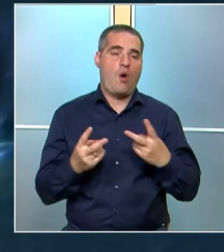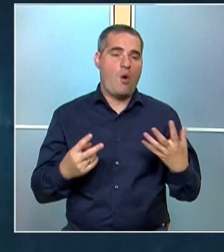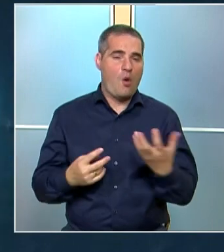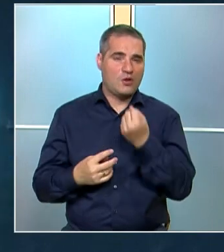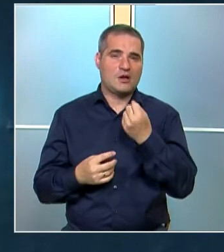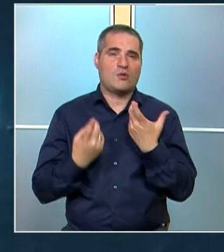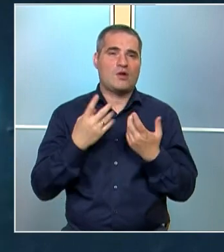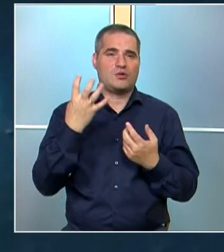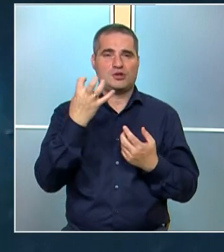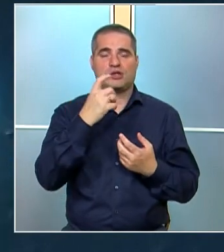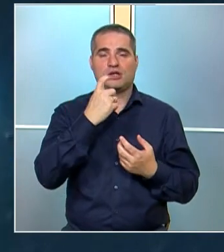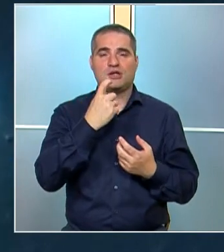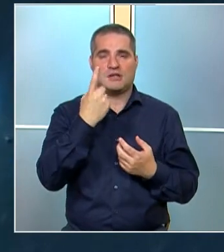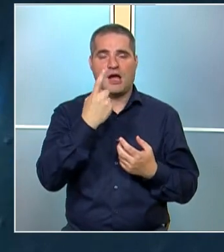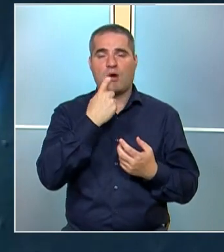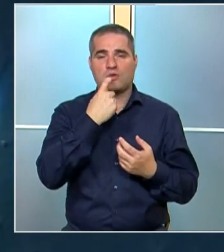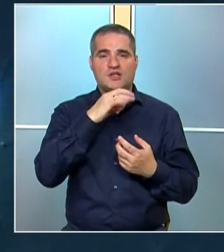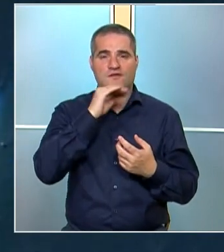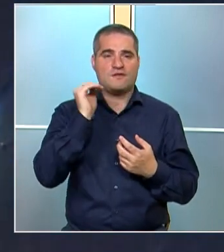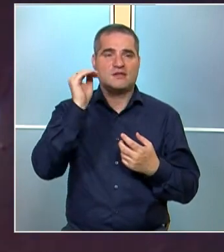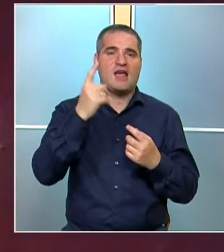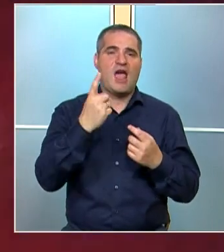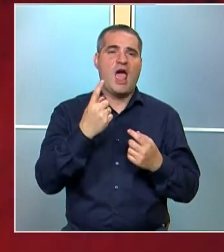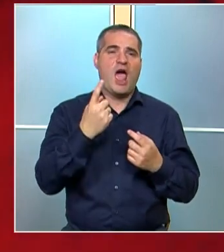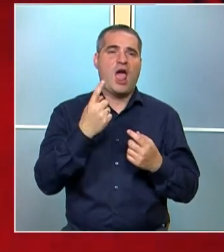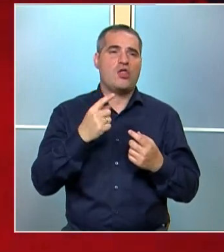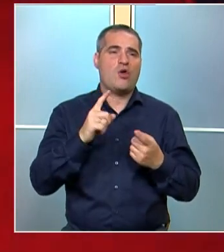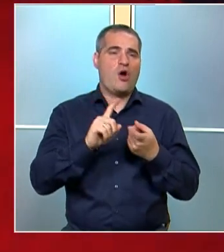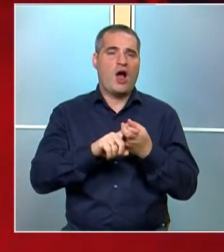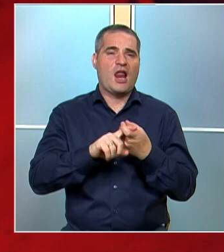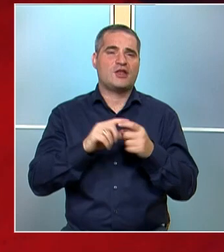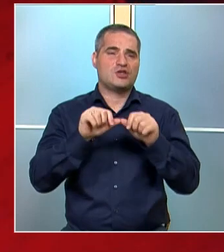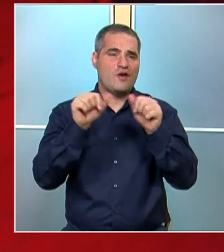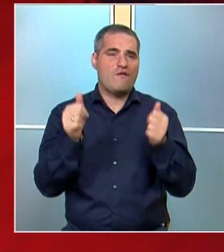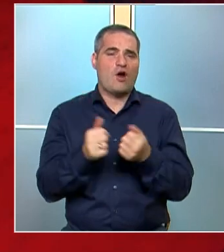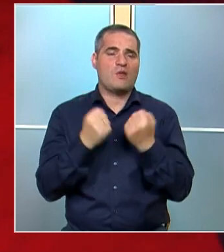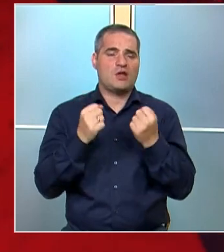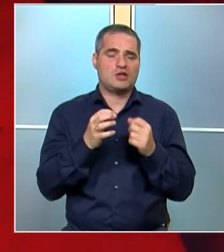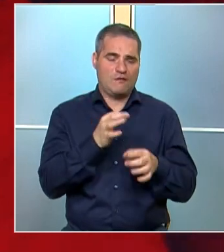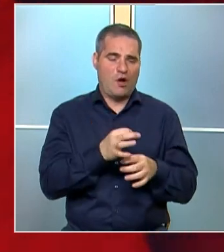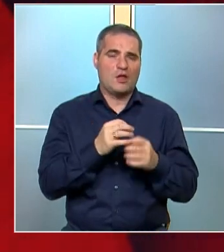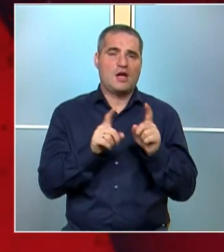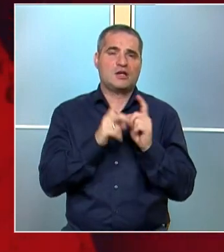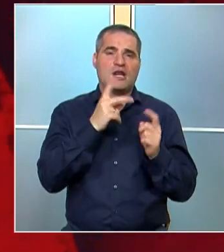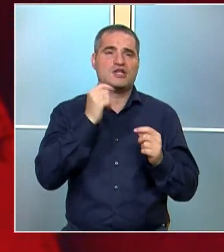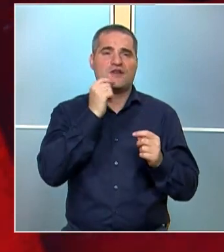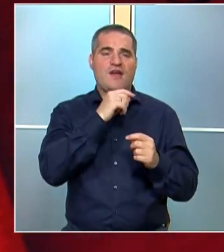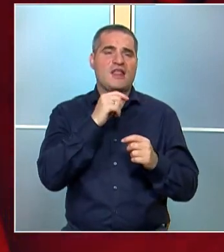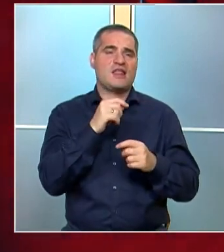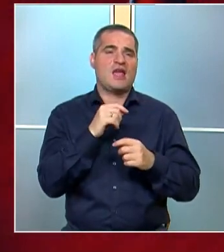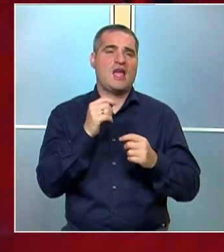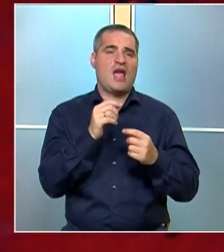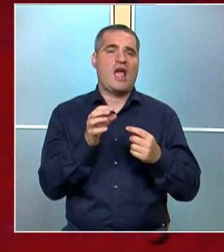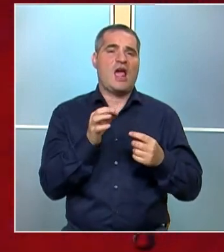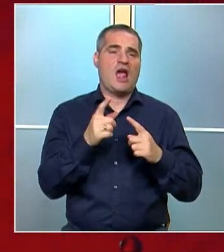когато е само на 41 години, са едноклеточните форми на живот. Той също така наблюдава и червените кръвни клетки с